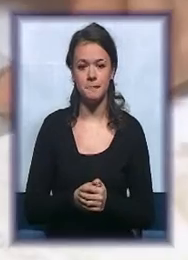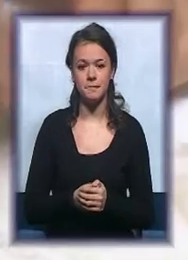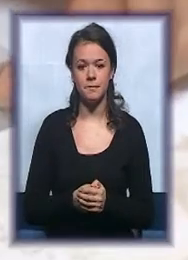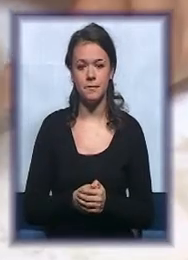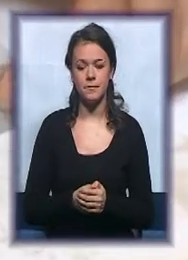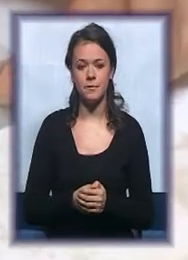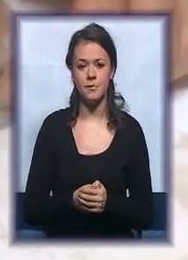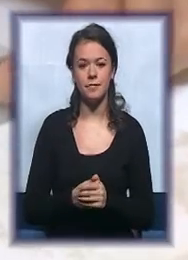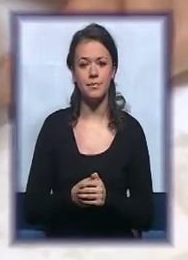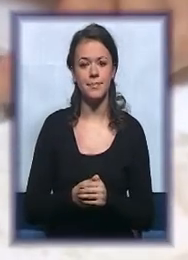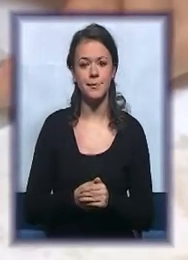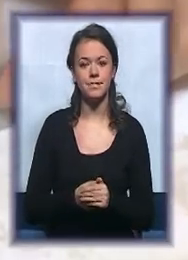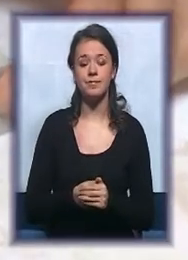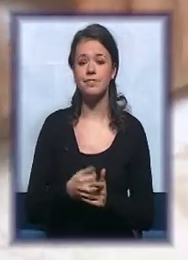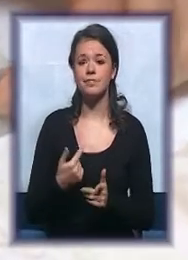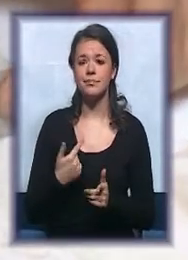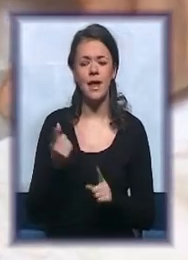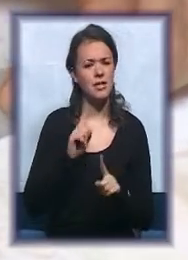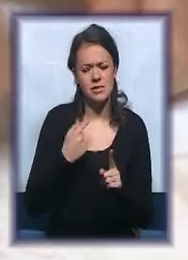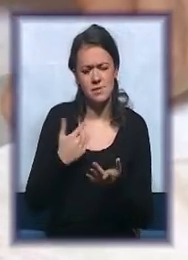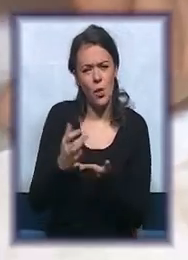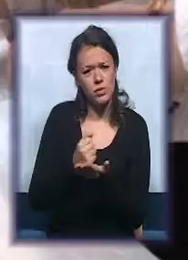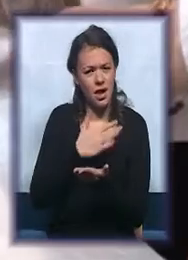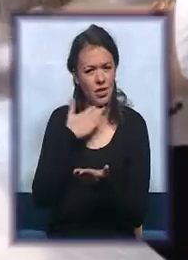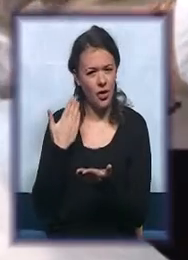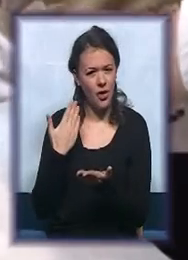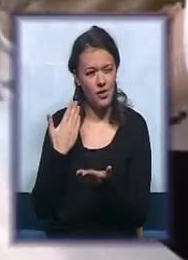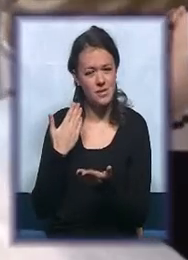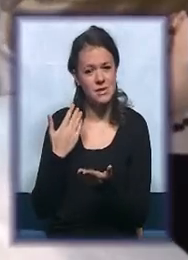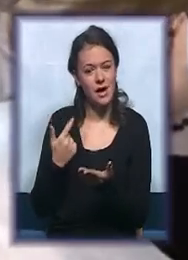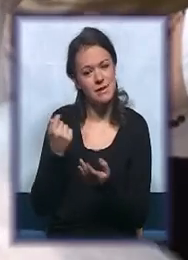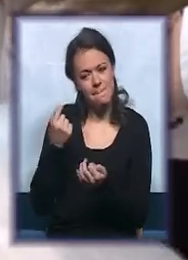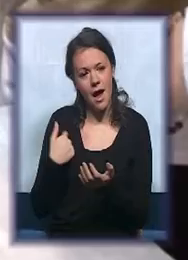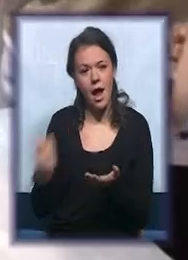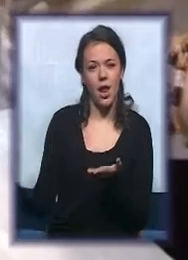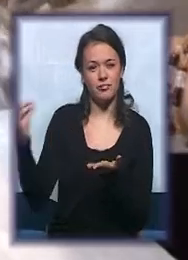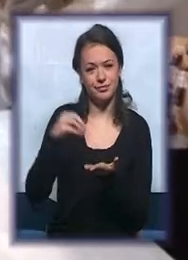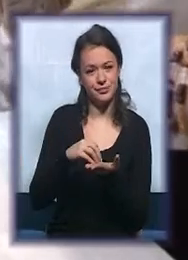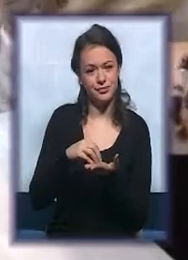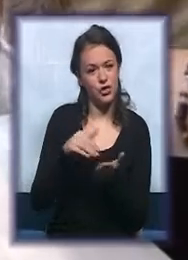Hvaki čošak. Nismo uzeli dosta. Ajde sad uz giske i pa dodaj mu još.